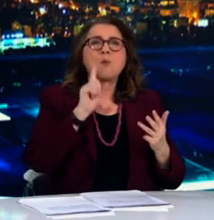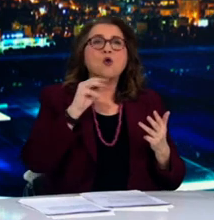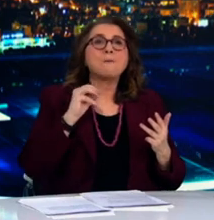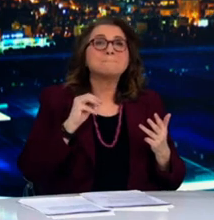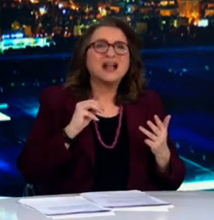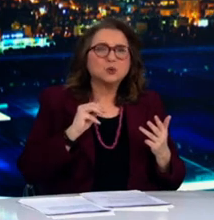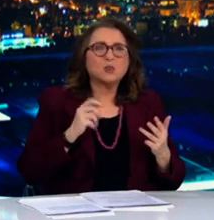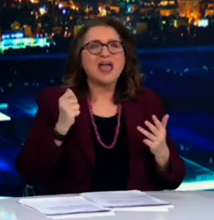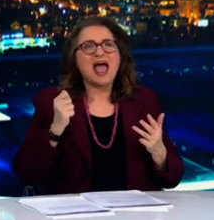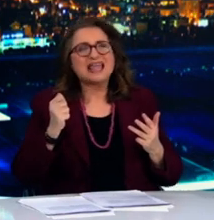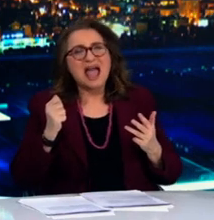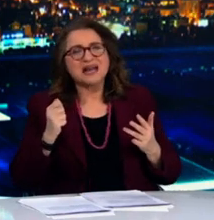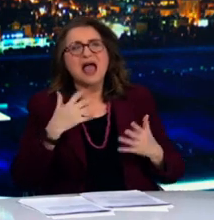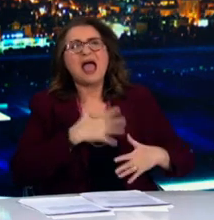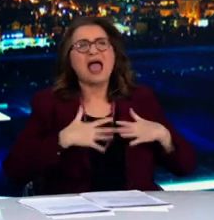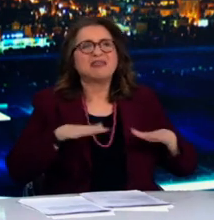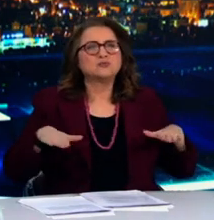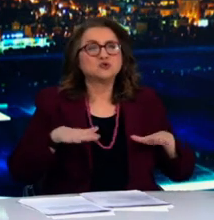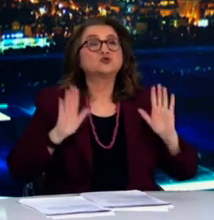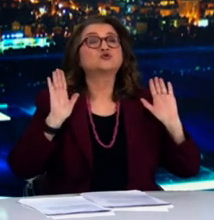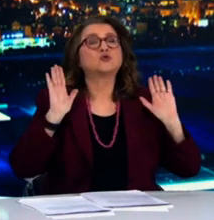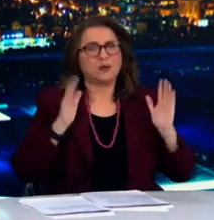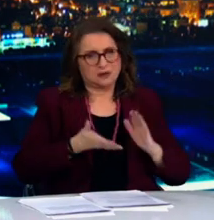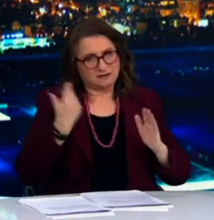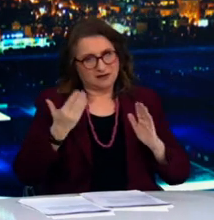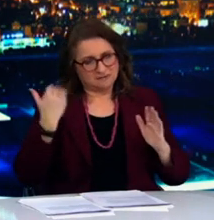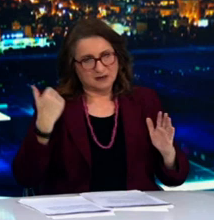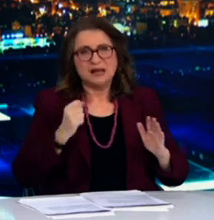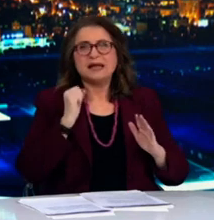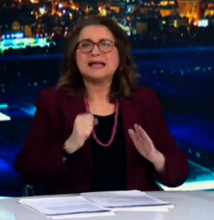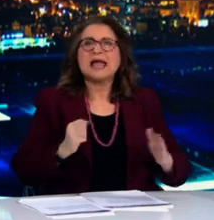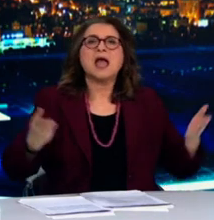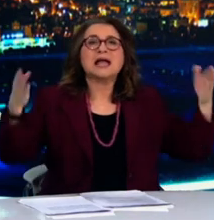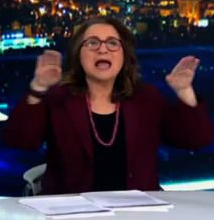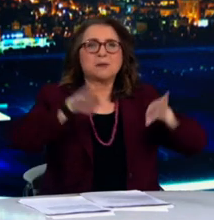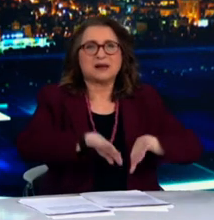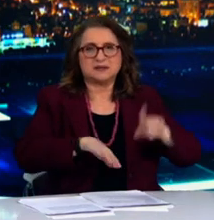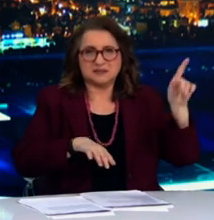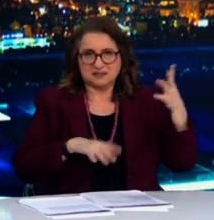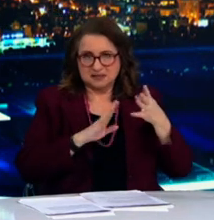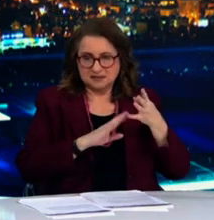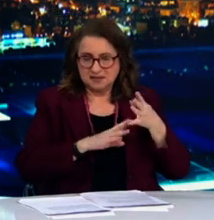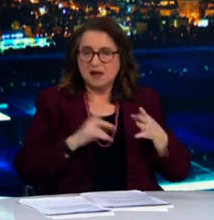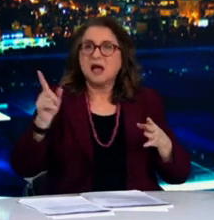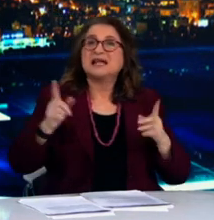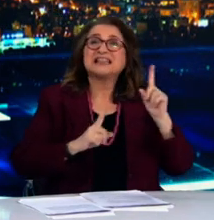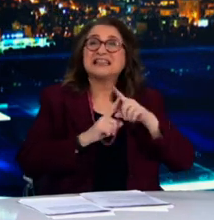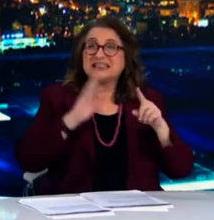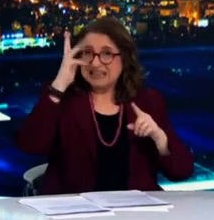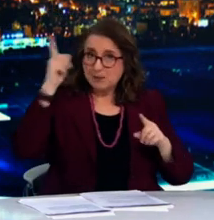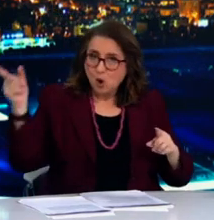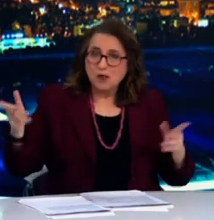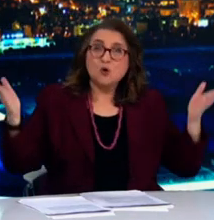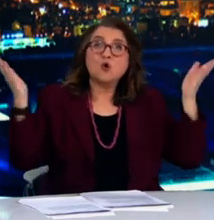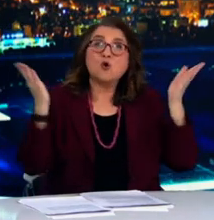Λίμνης Αγίας Άννας και Ιστιέας Εδιψού και Βριτανίας, οι Περιφερειακές Ενότητες Αρκαδίας και Κορινθίας, οι